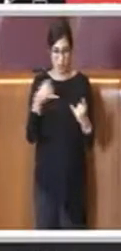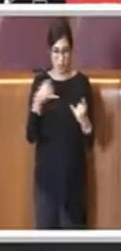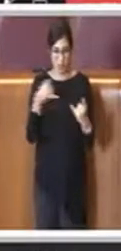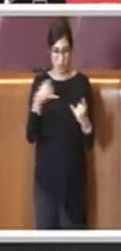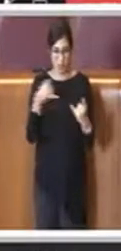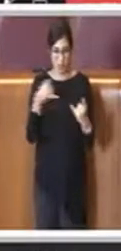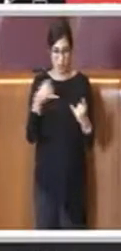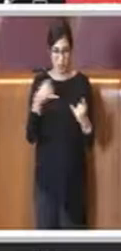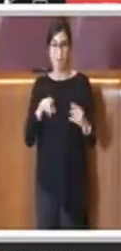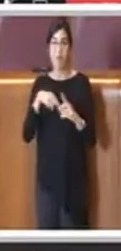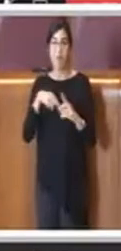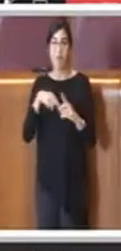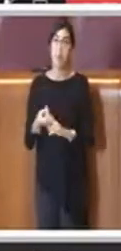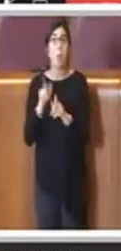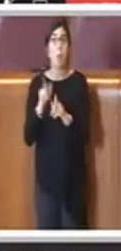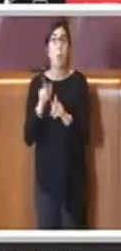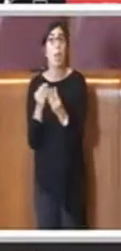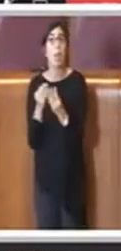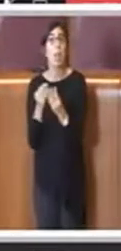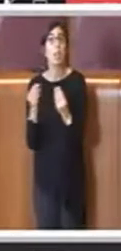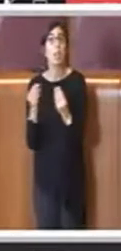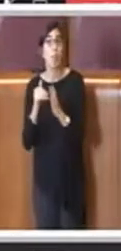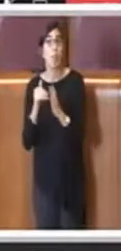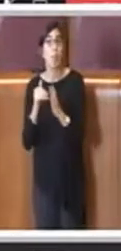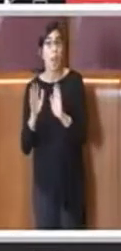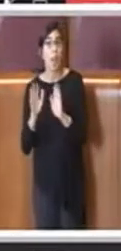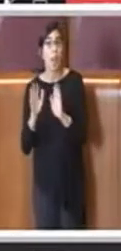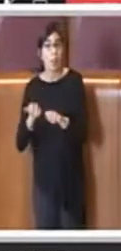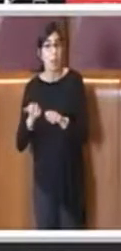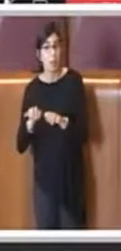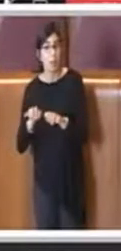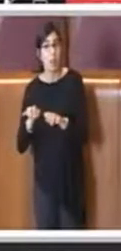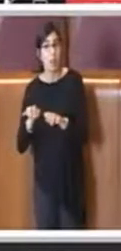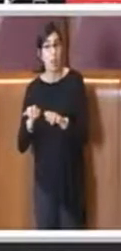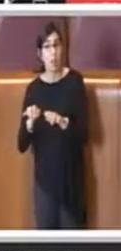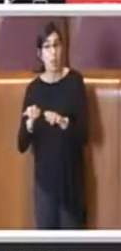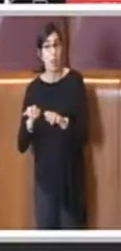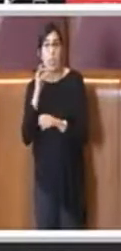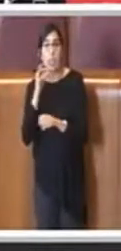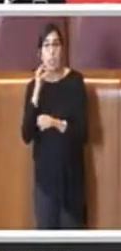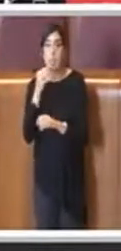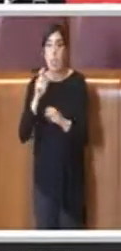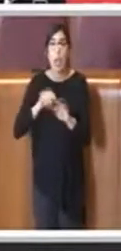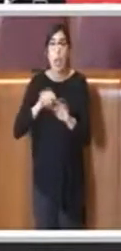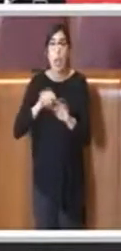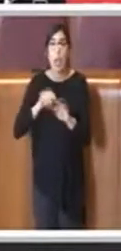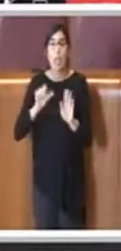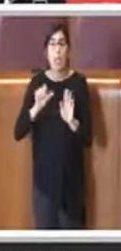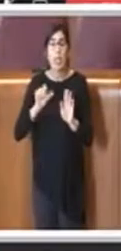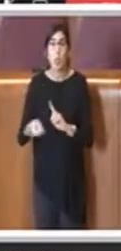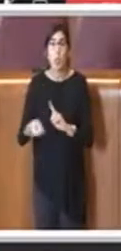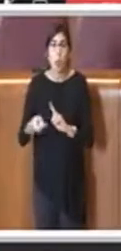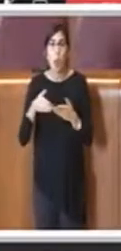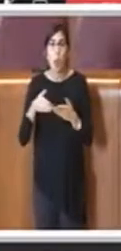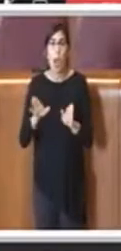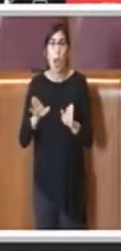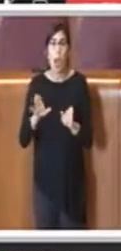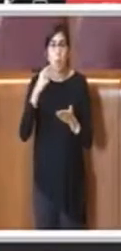in realtà si aprono gli esercizi dopo il 18 per cosa? Perché molto è dovuto,